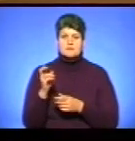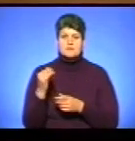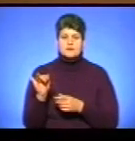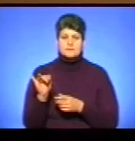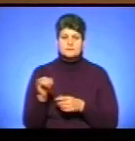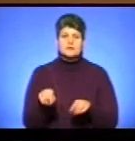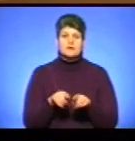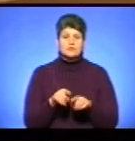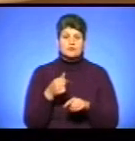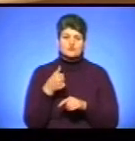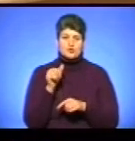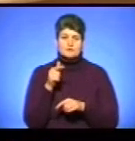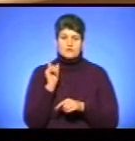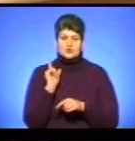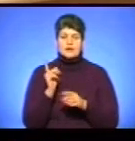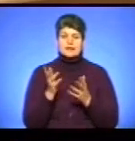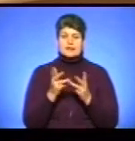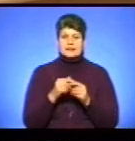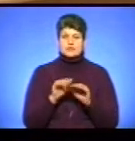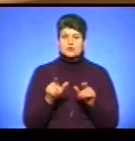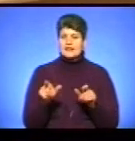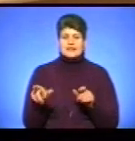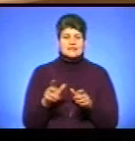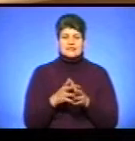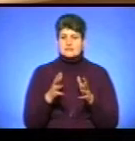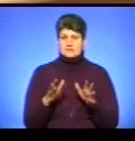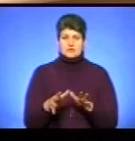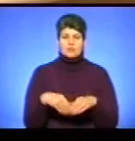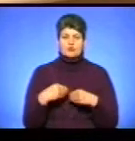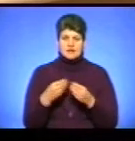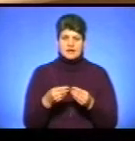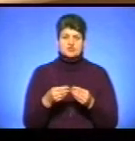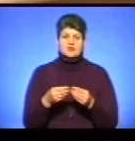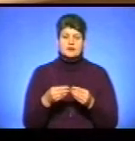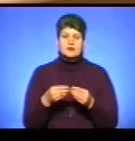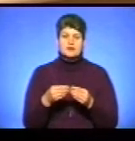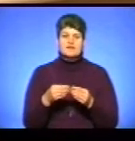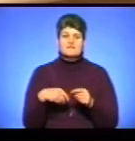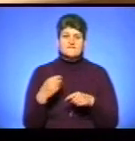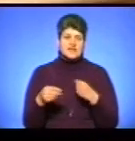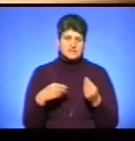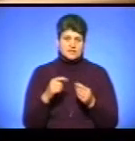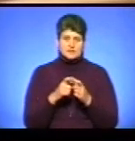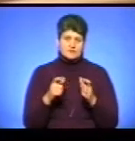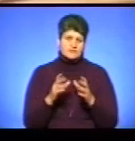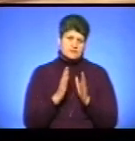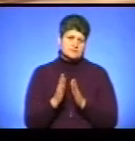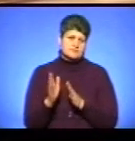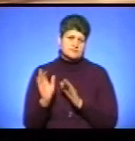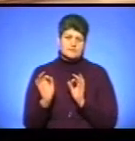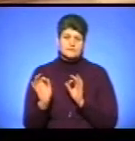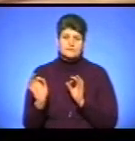Так само, як вчора, позавчора, кількість людей не збільшилася. Подача, видача карток, все в звичному режимі робочому.